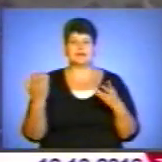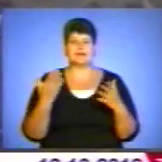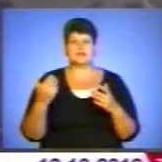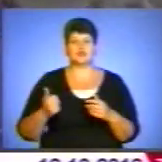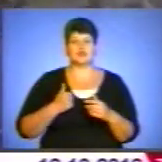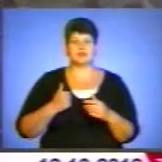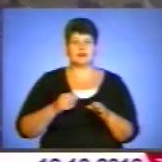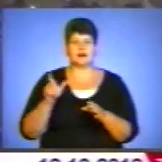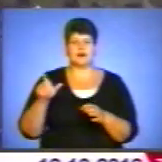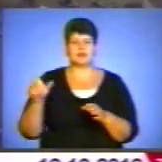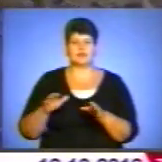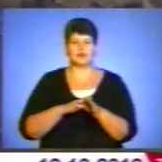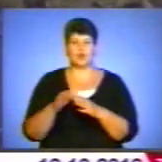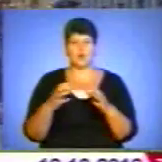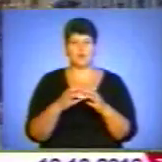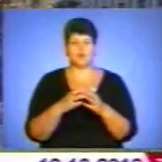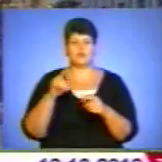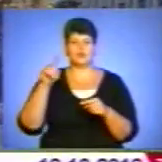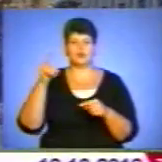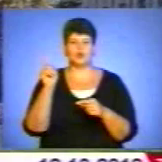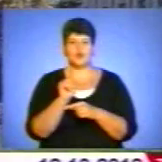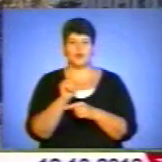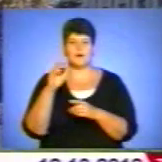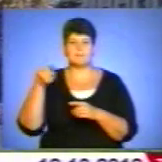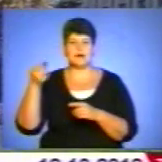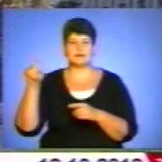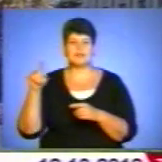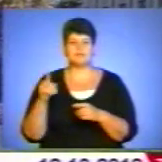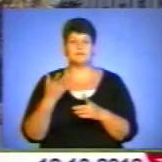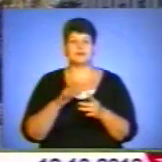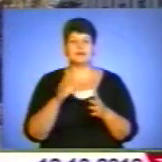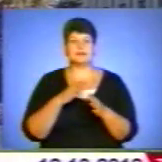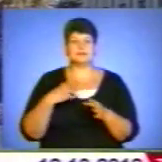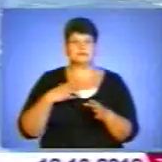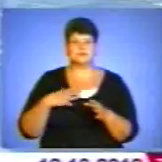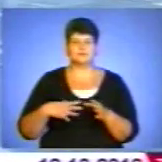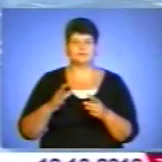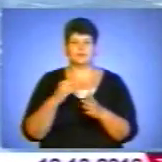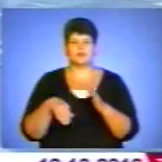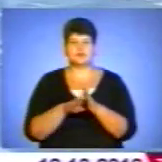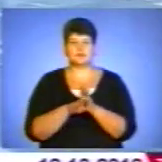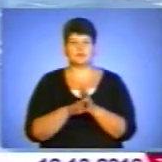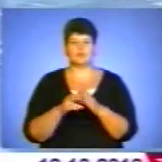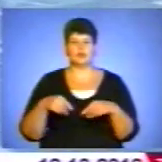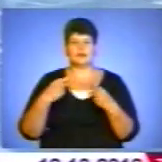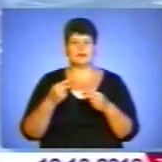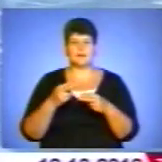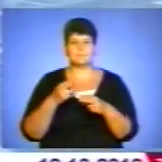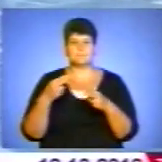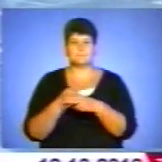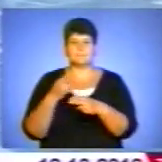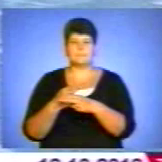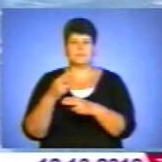виконували групові нормативи. Та спортивність вправами на витривалість підрозділу з подолання спеціальної смуги перешкод.